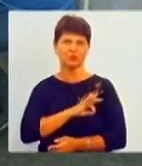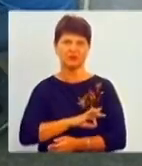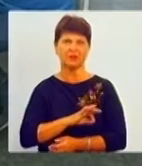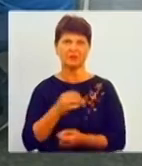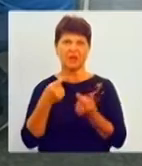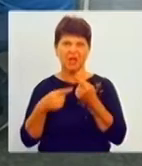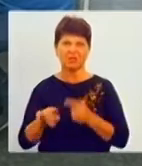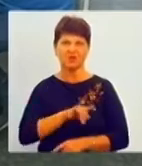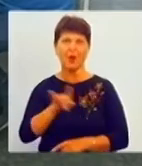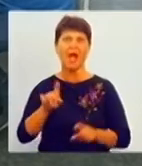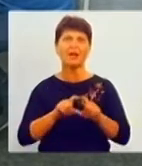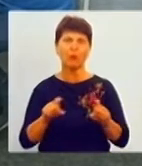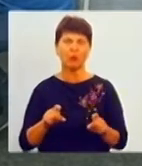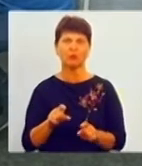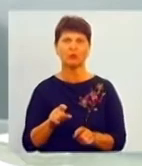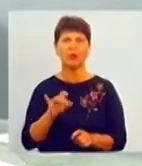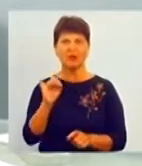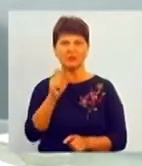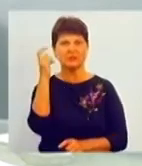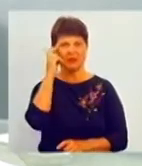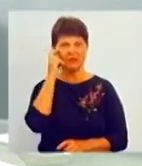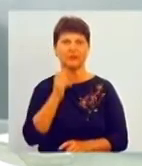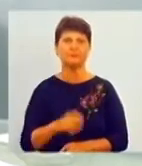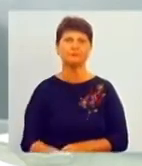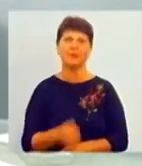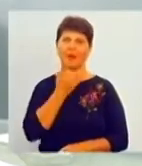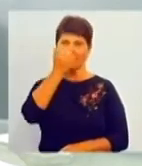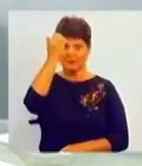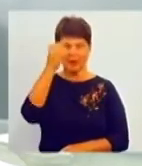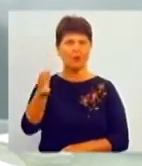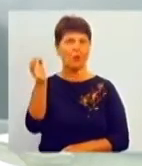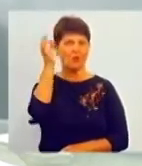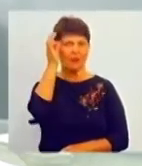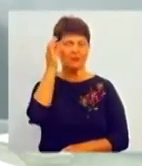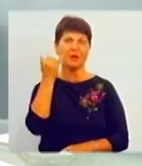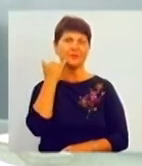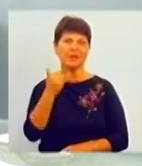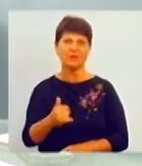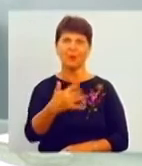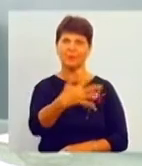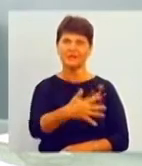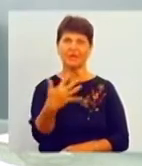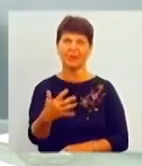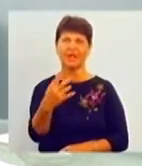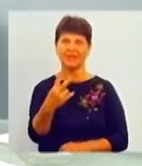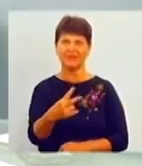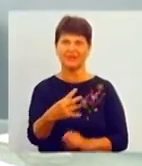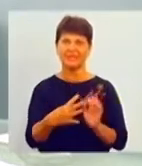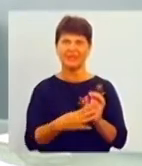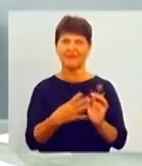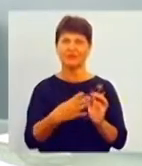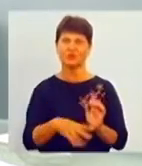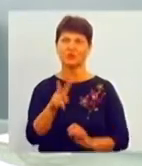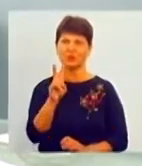я думаю, що з осіння будемо літати з Нагадаю, телефон нашої студії 55 29 92. Телефонуйте, отримаєте